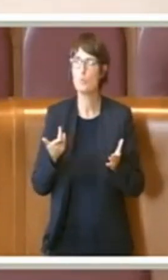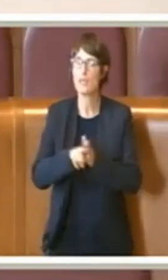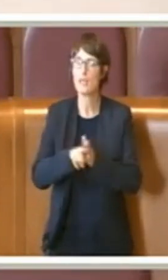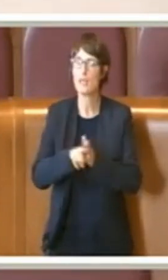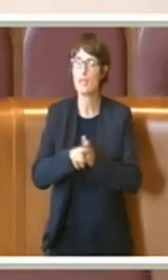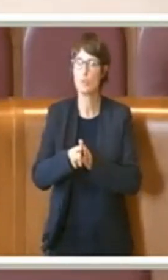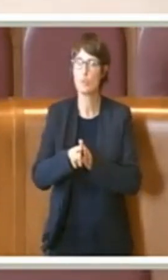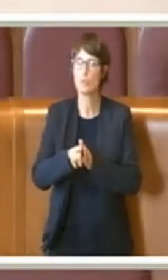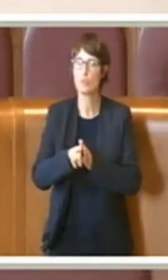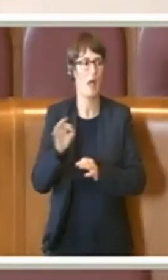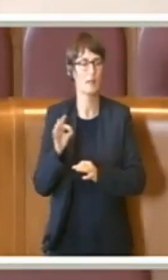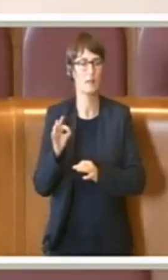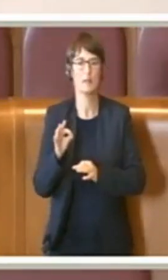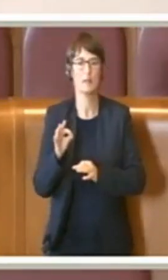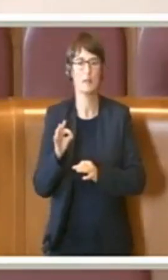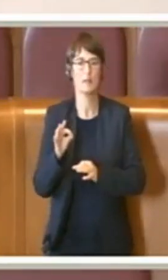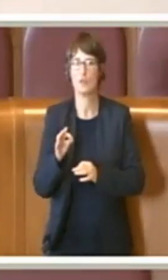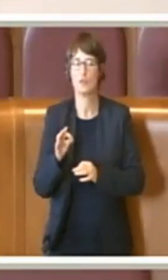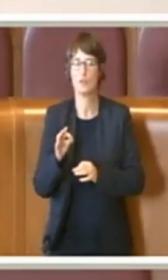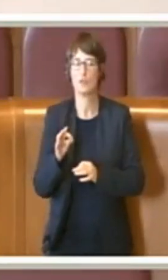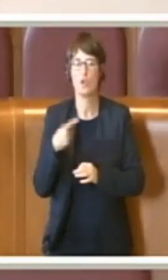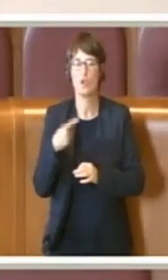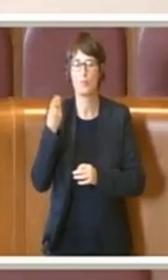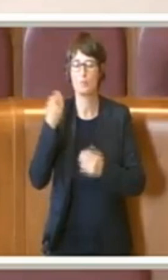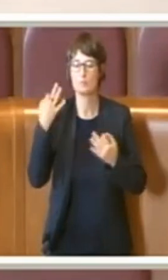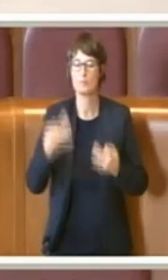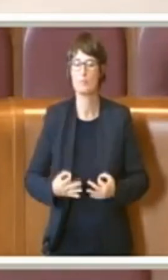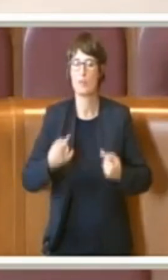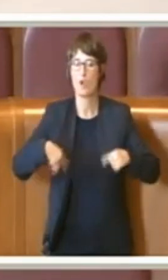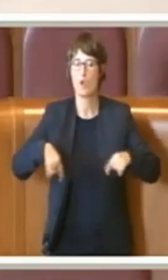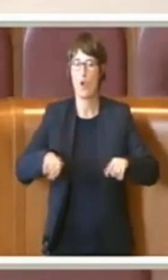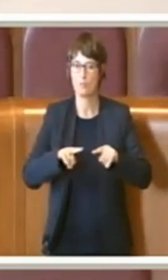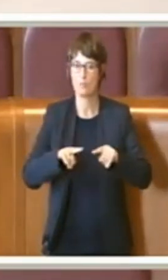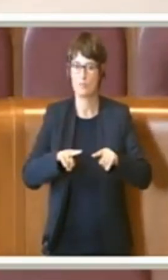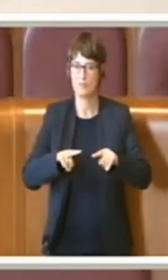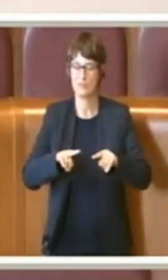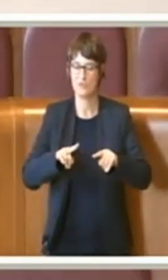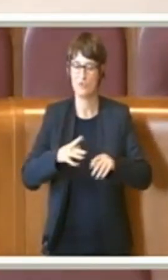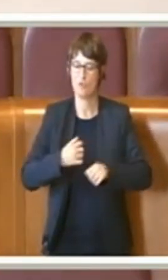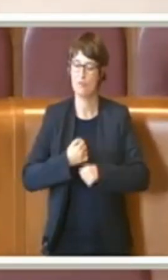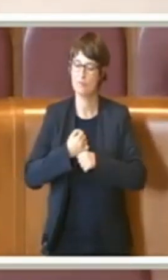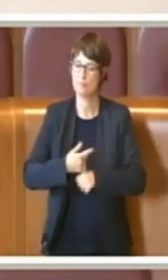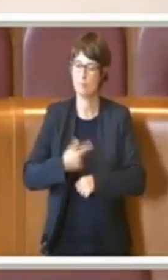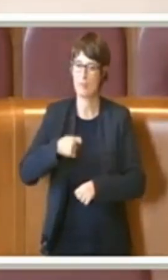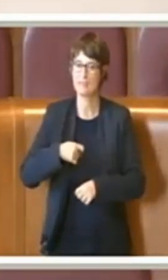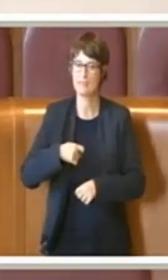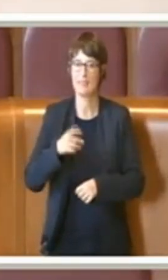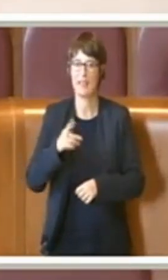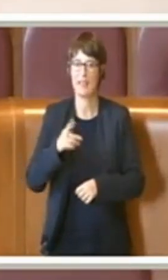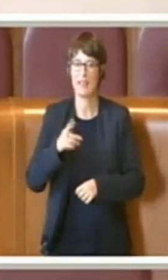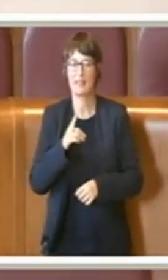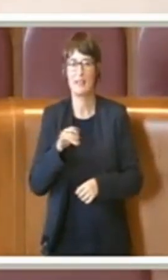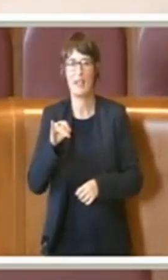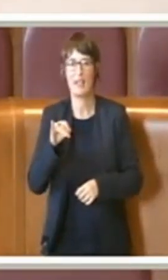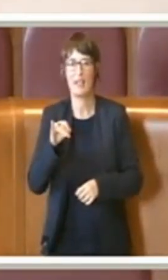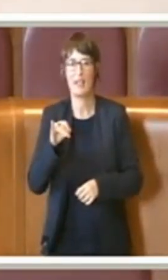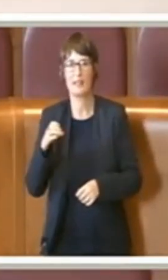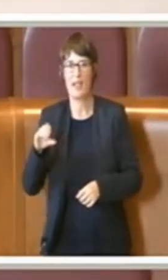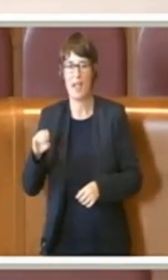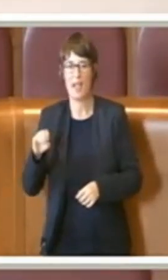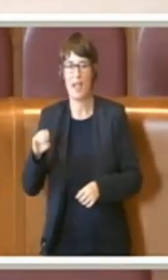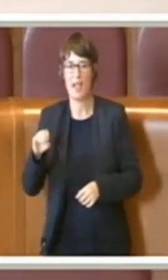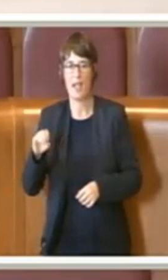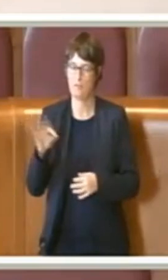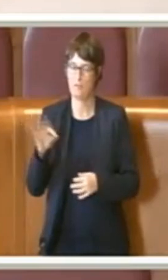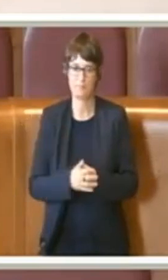Commissione che ha preseduto in modo perfetto il Presidente Daniele Diaco. In questa